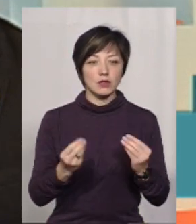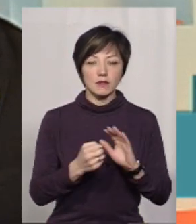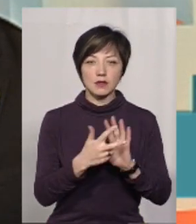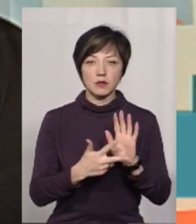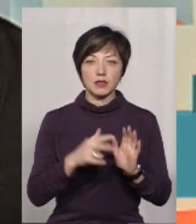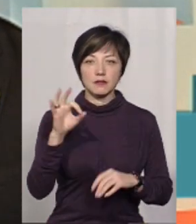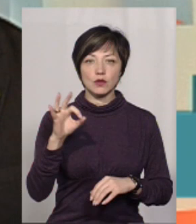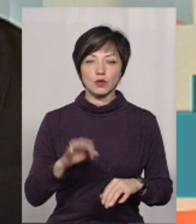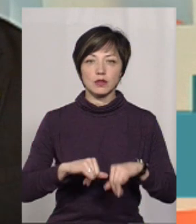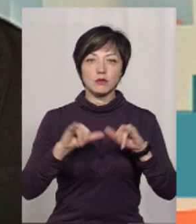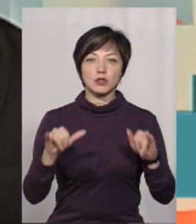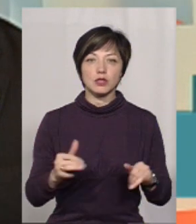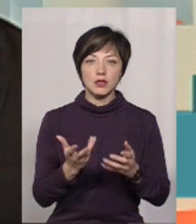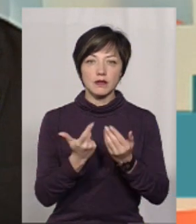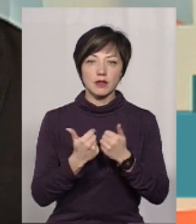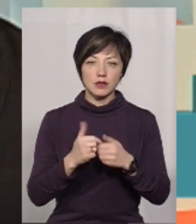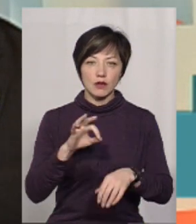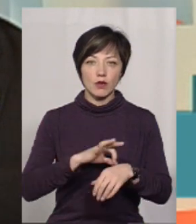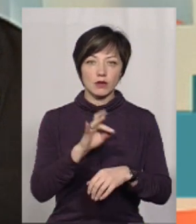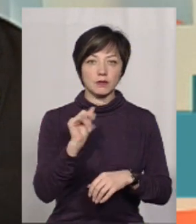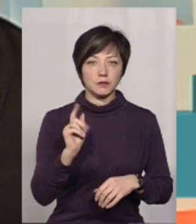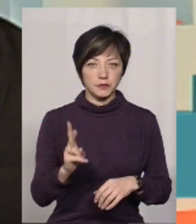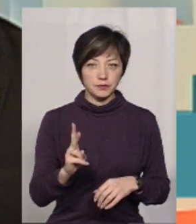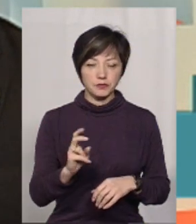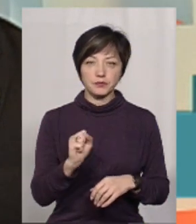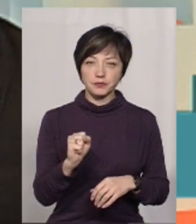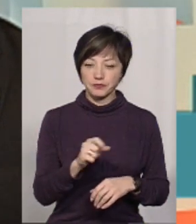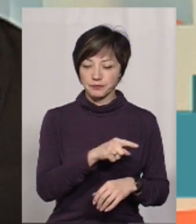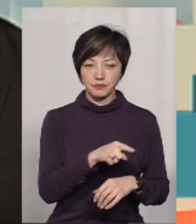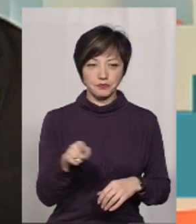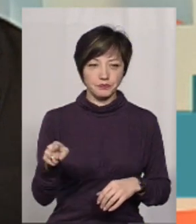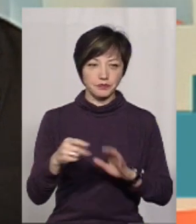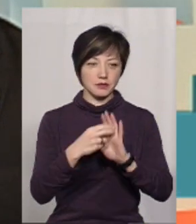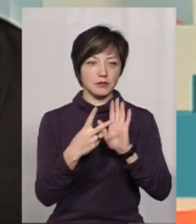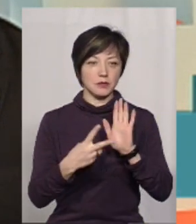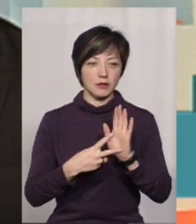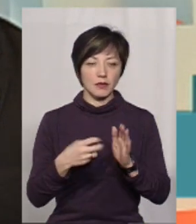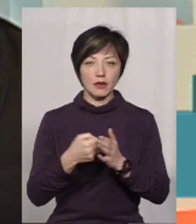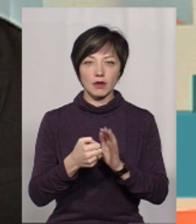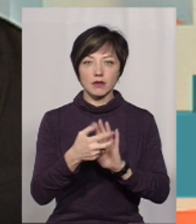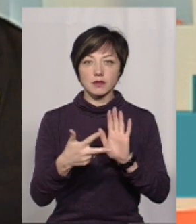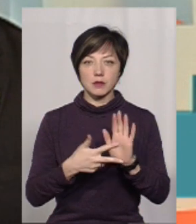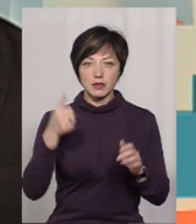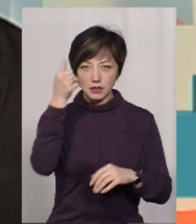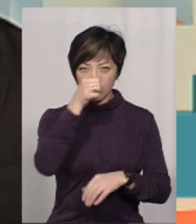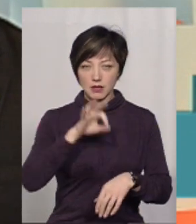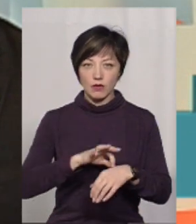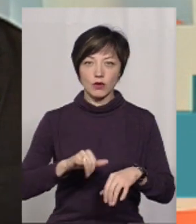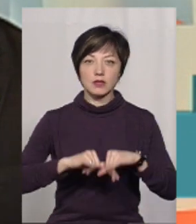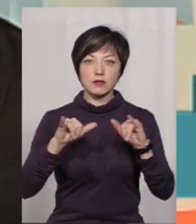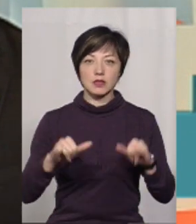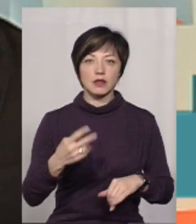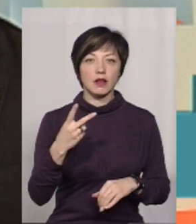18% збільшилось кількість з онкологічної захворюваності. А за період з 2017 по 2018 рік захворюваності